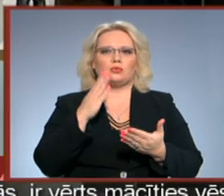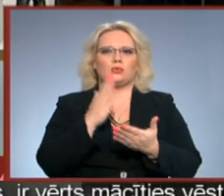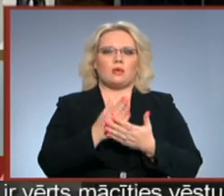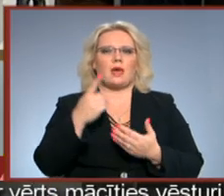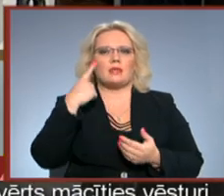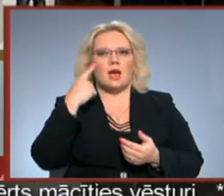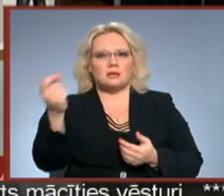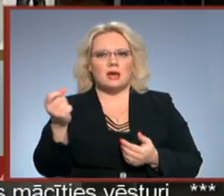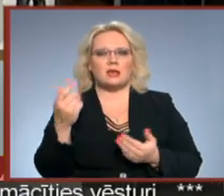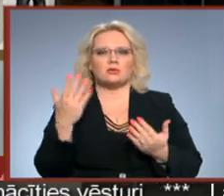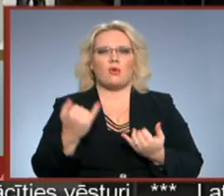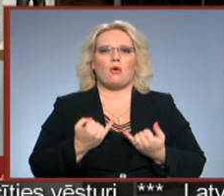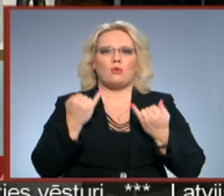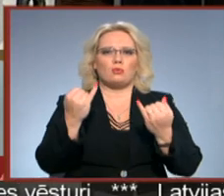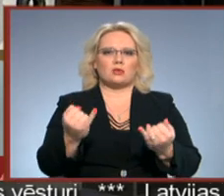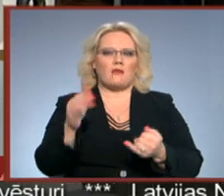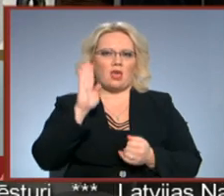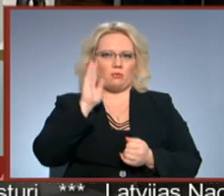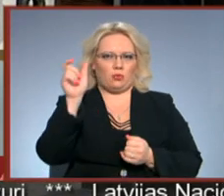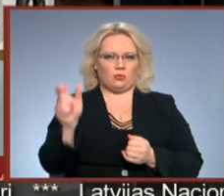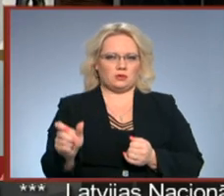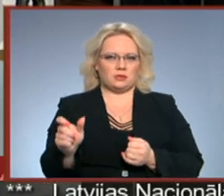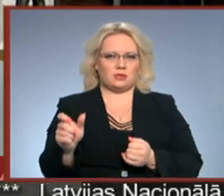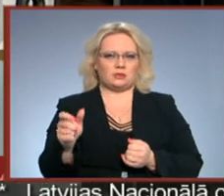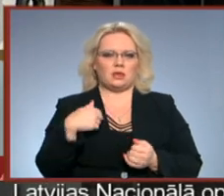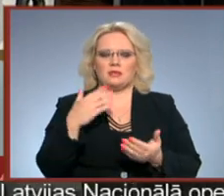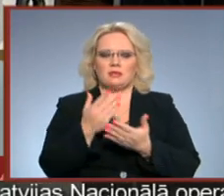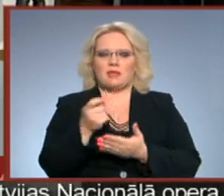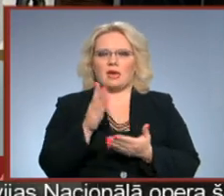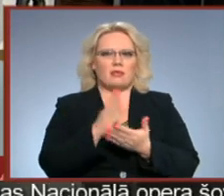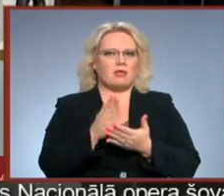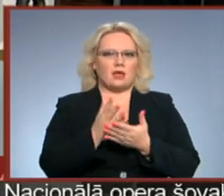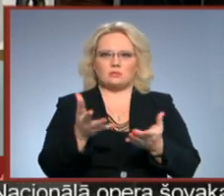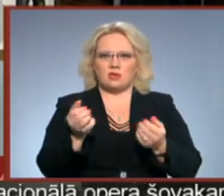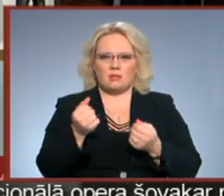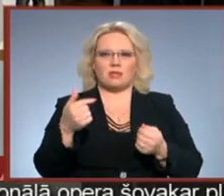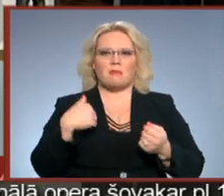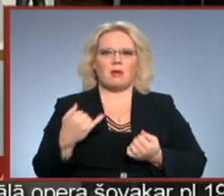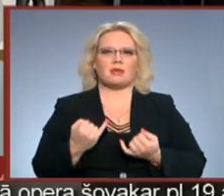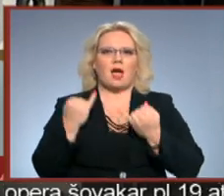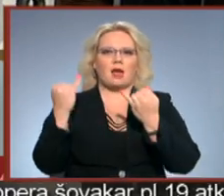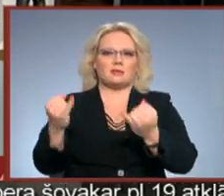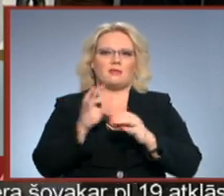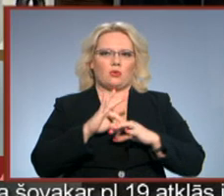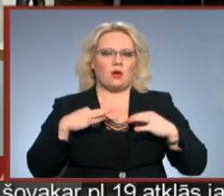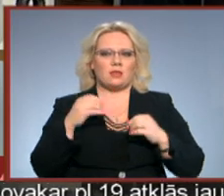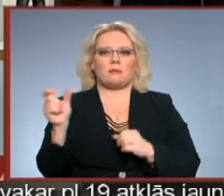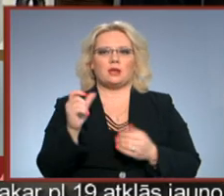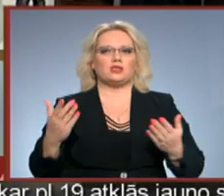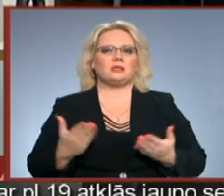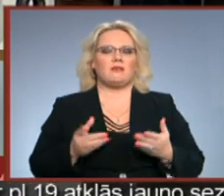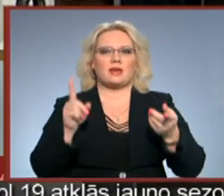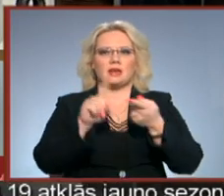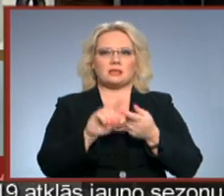pirmo gradzenu, ko jums uzdāvināja puises? Nē, nekad tādi neesmu saņemusi. Tiešām, tad manums ir jāuzdāvē. Brīži dzīvē, kas ir